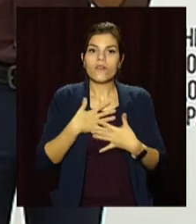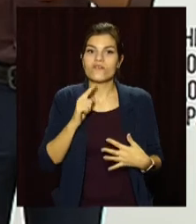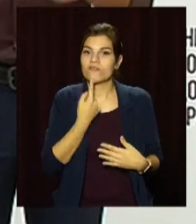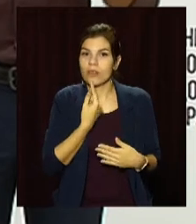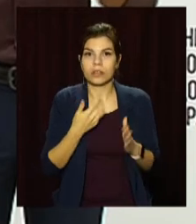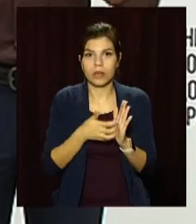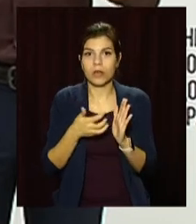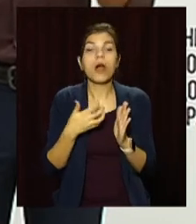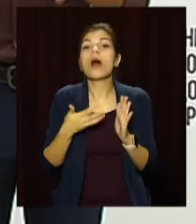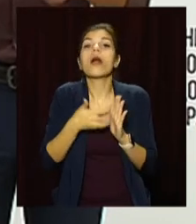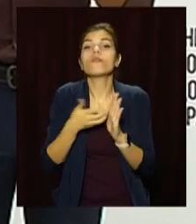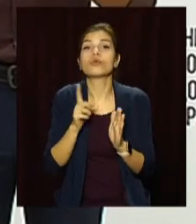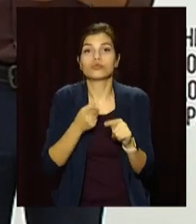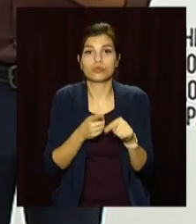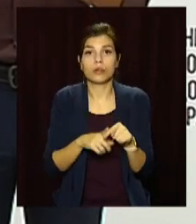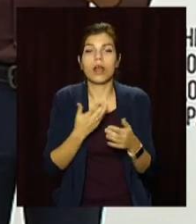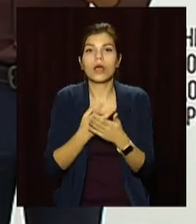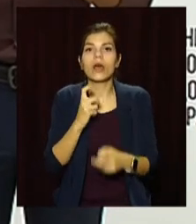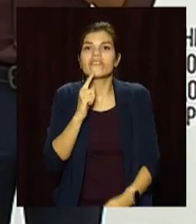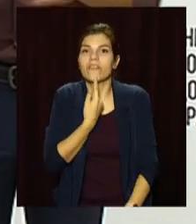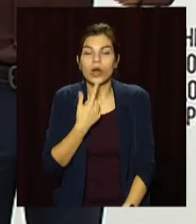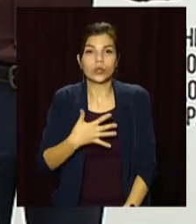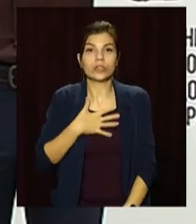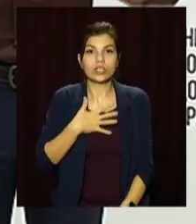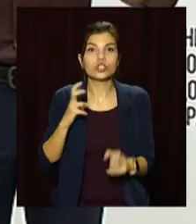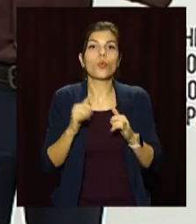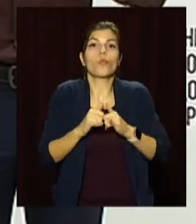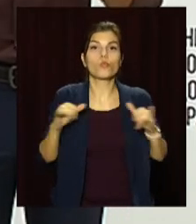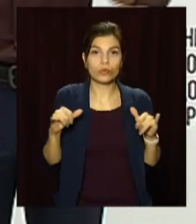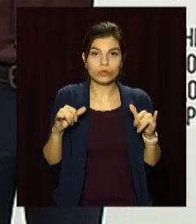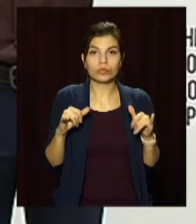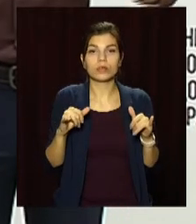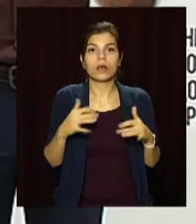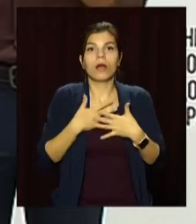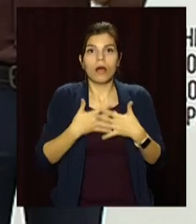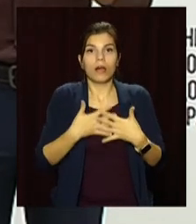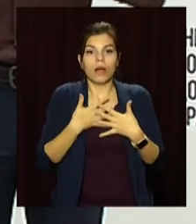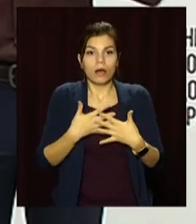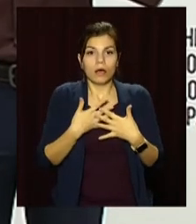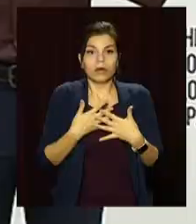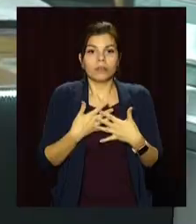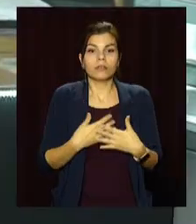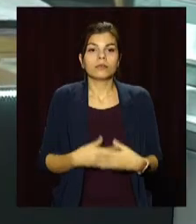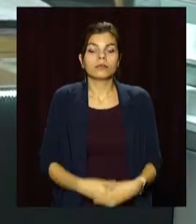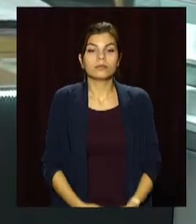Що таке дихальна недостатність? Це коли є утруднення дихання, збільшення чистоти дихальних рухів.